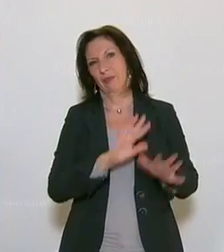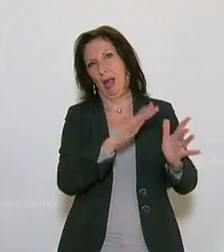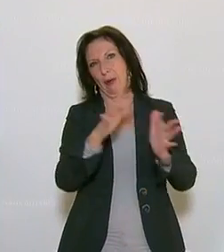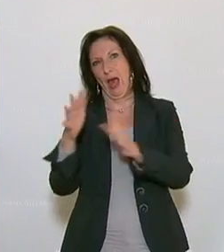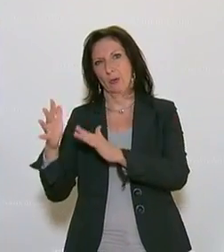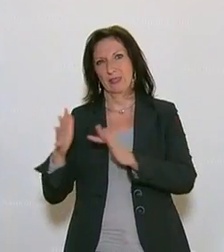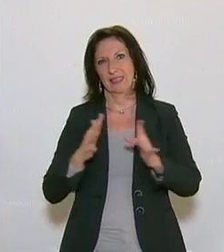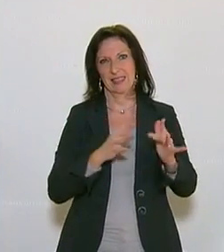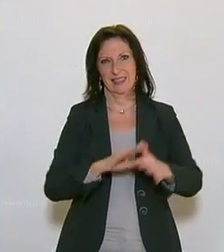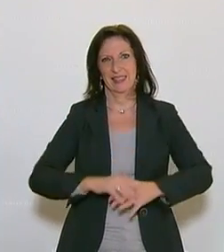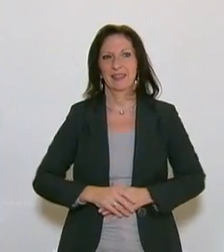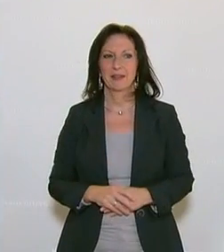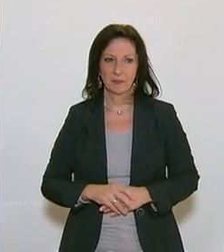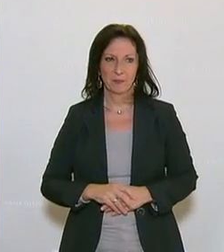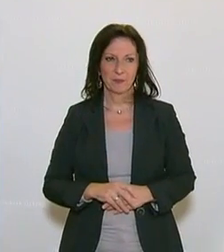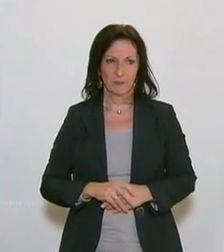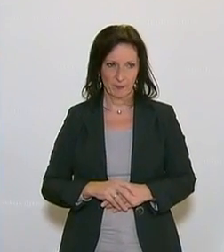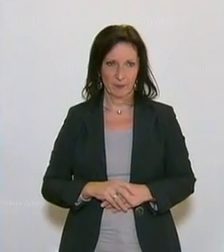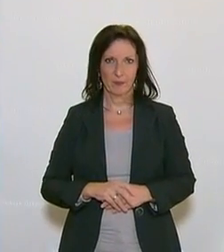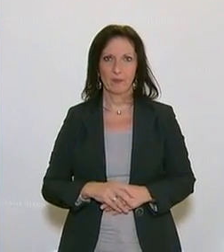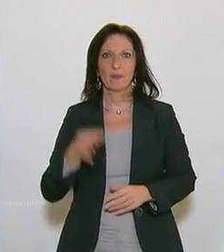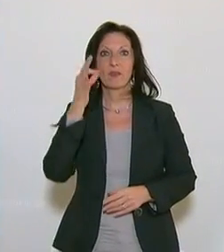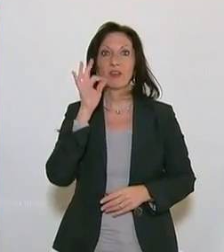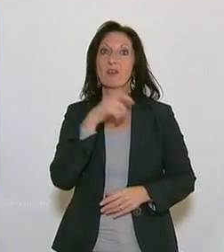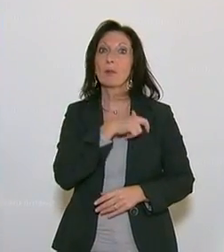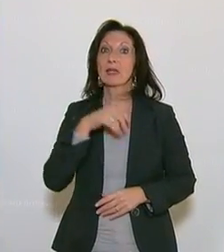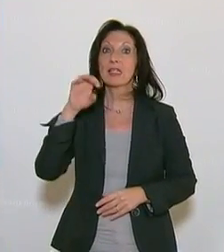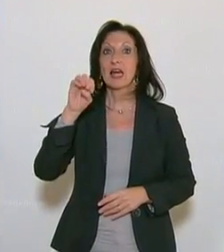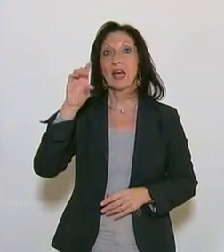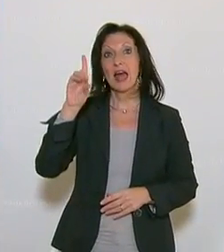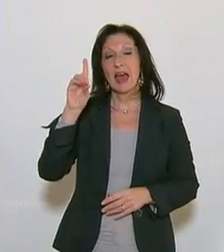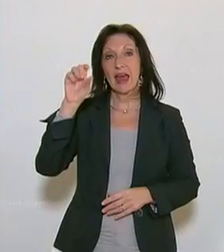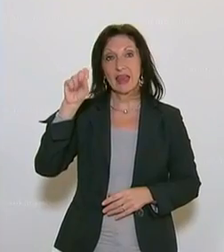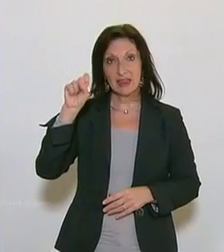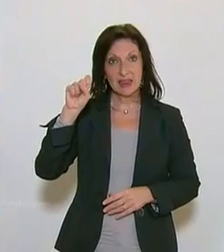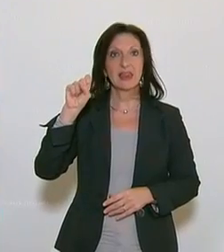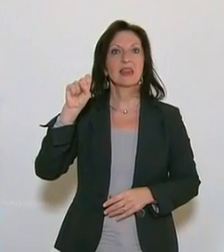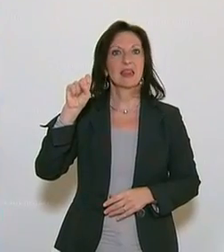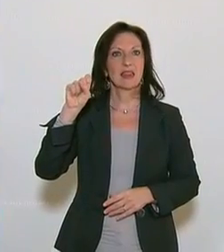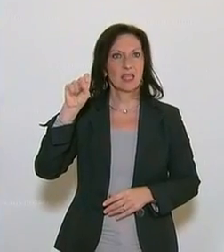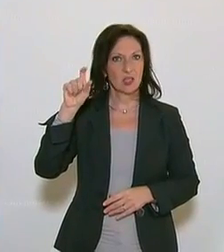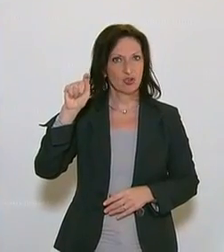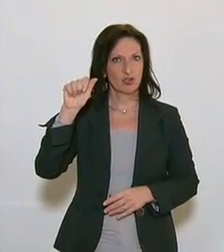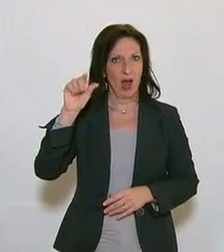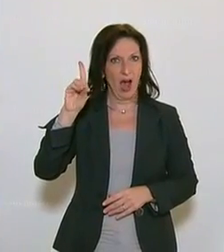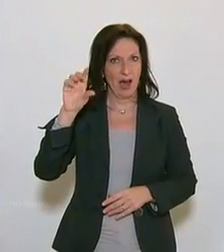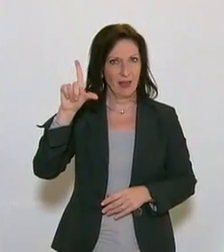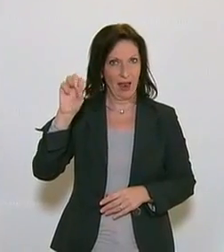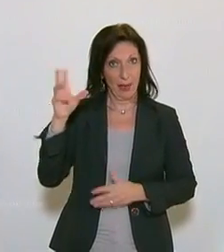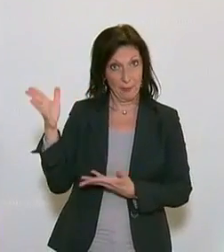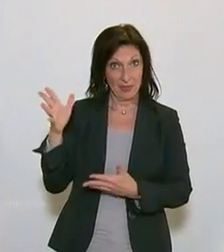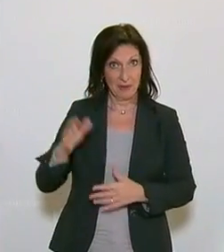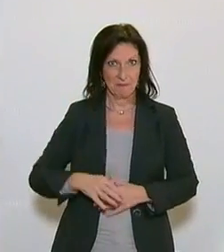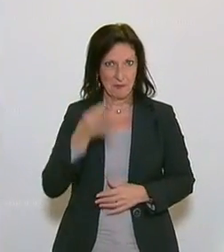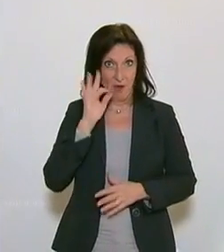So, Harald Troch von der SPÖ, er ist Menschenrechtssprecher seiner Partei. Das Internet sei eine Waffe besonders von, kann eine Waffe sein, besonders